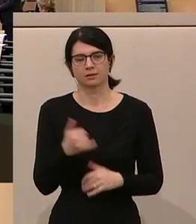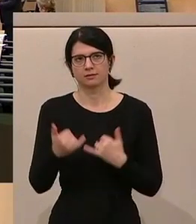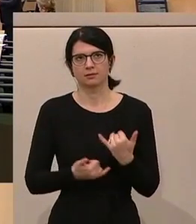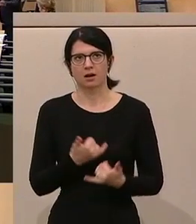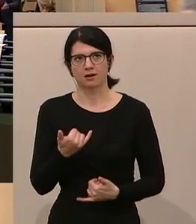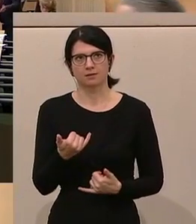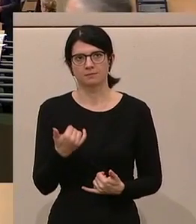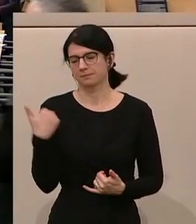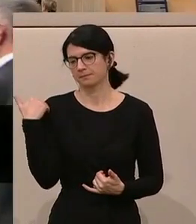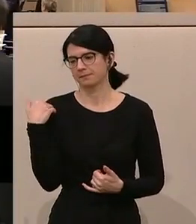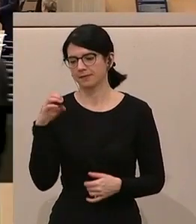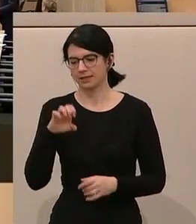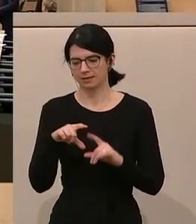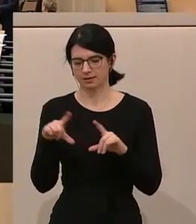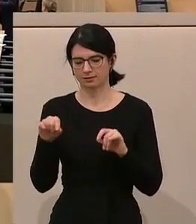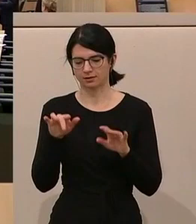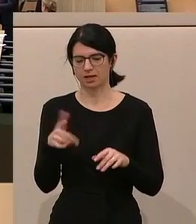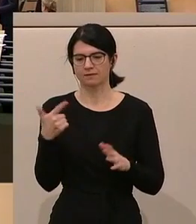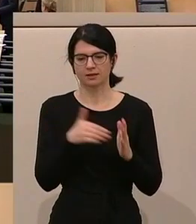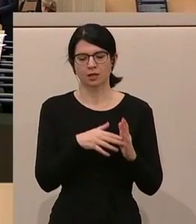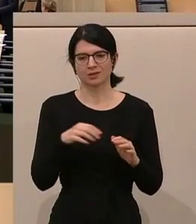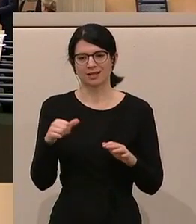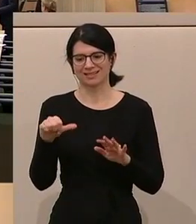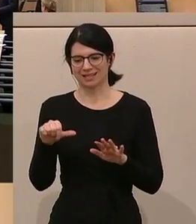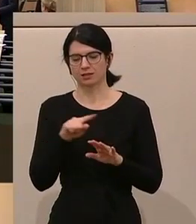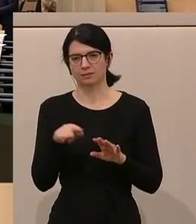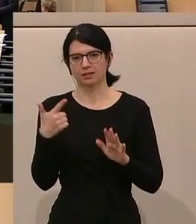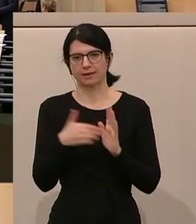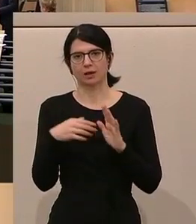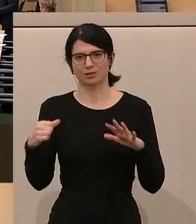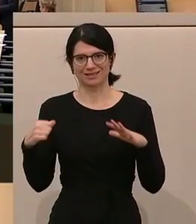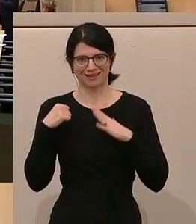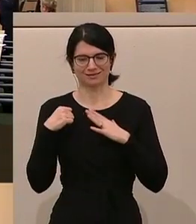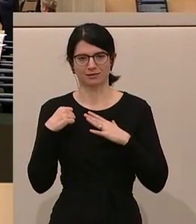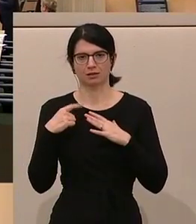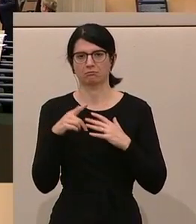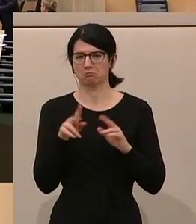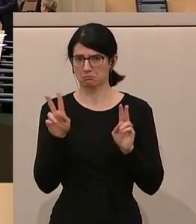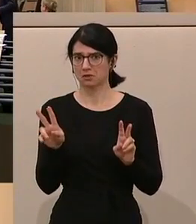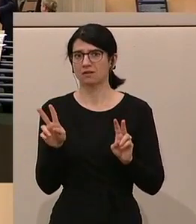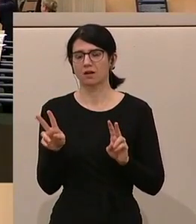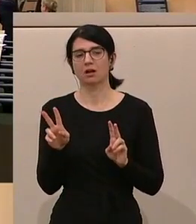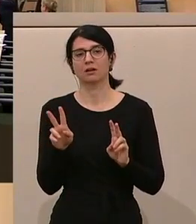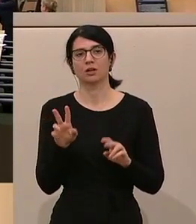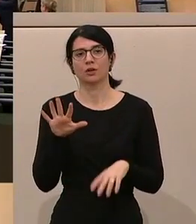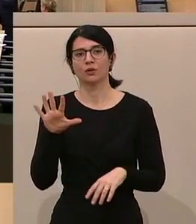Jahr, seitdem es diese E-Card gibt, von 2006 bis 2016 tatsächlich